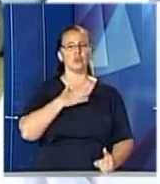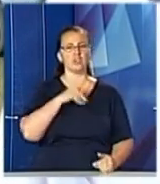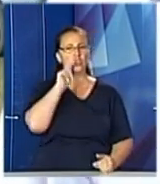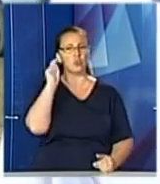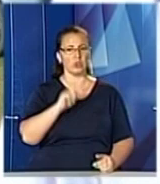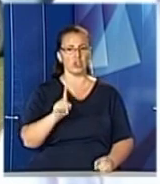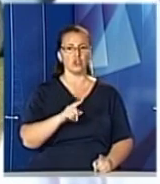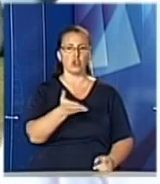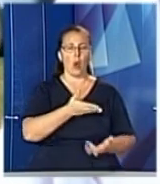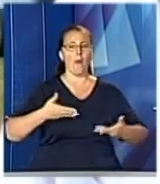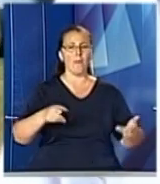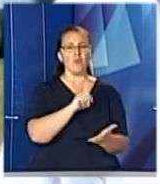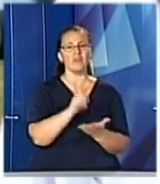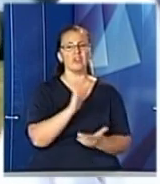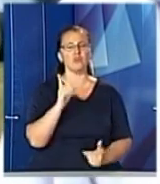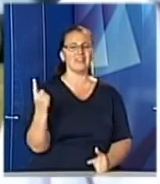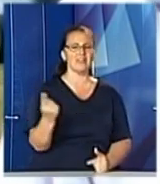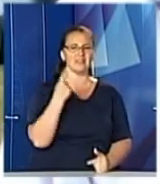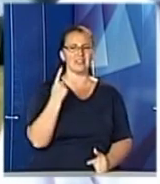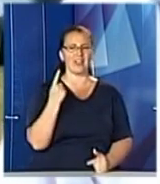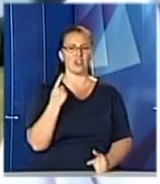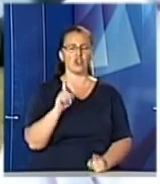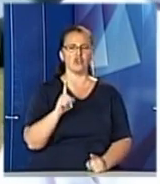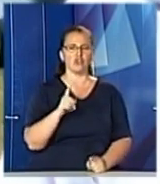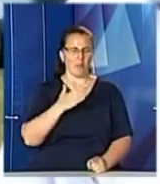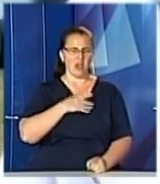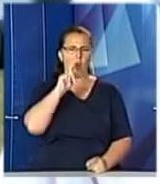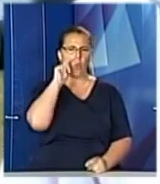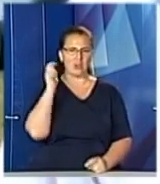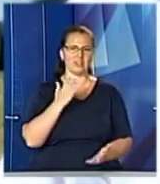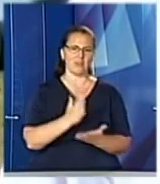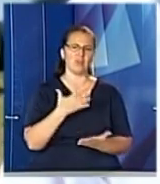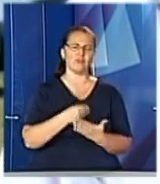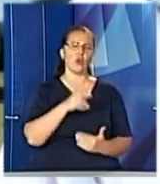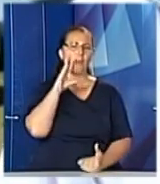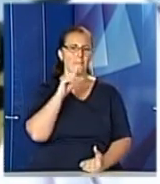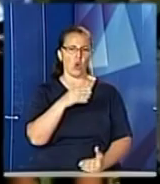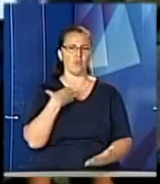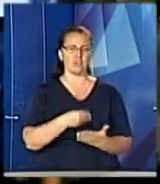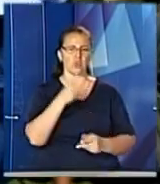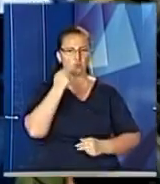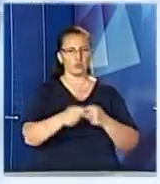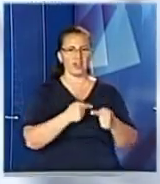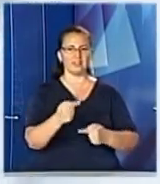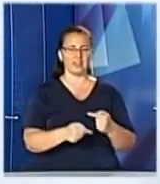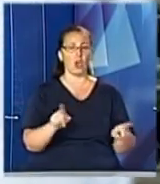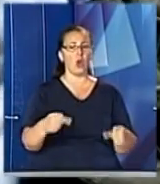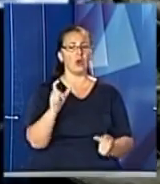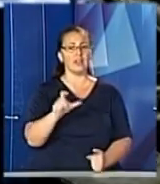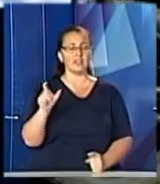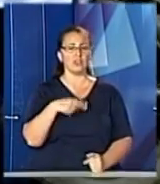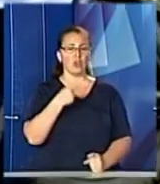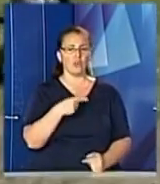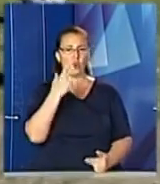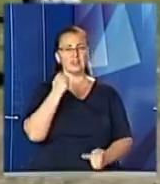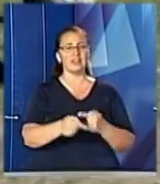що ми маємо бути одні, єдині, боротися за те, що ми є українці, що ми маємо свою мову, свою традицію. Організатори зазначають, традицію